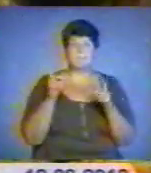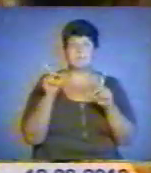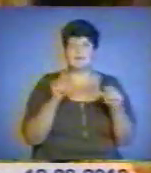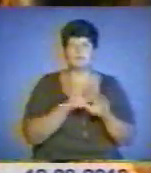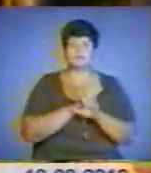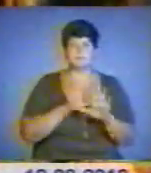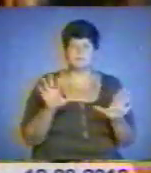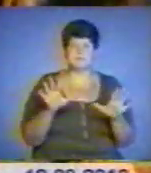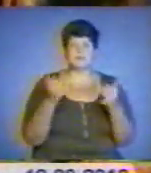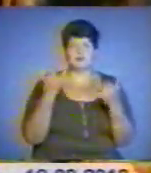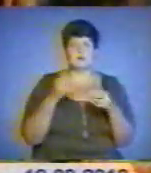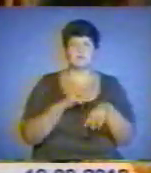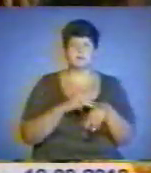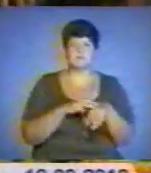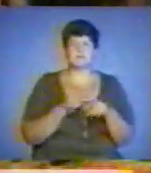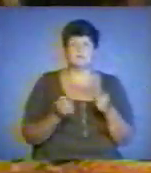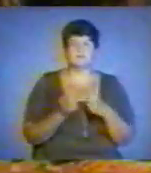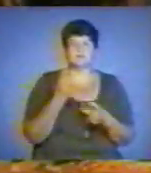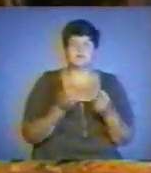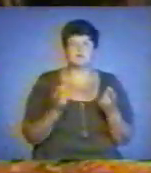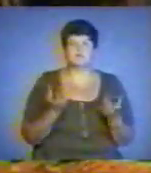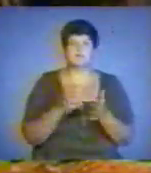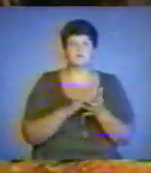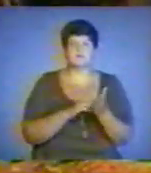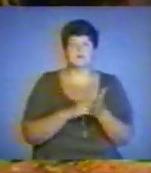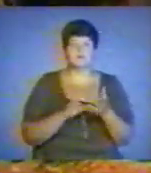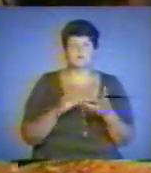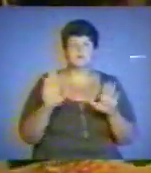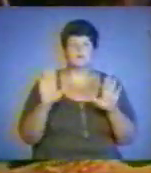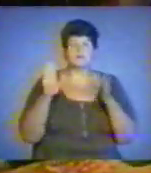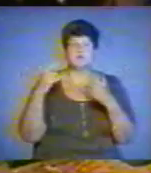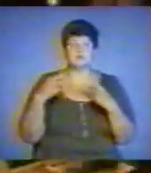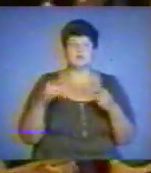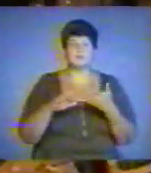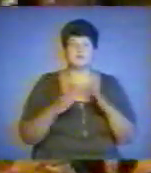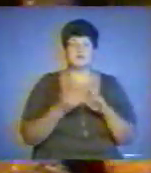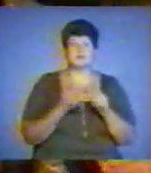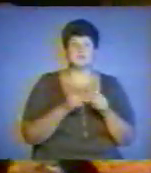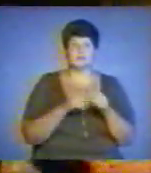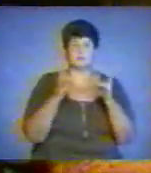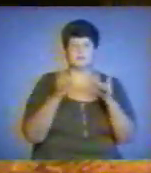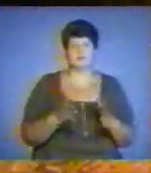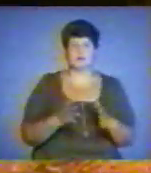Наразі працівники міліції з'ясовують причину дорожньої транспортної пригоди та інші обставини цієї трагедії.